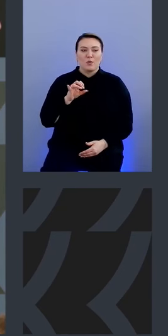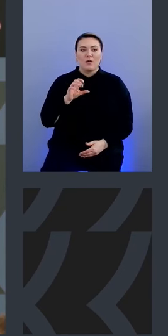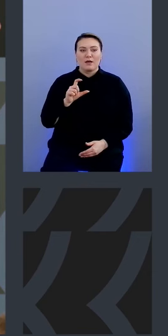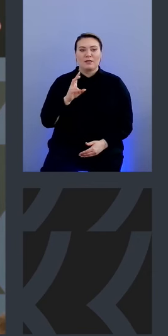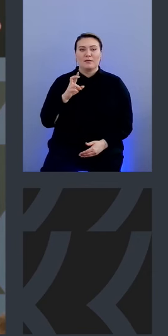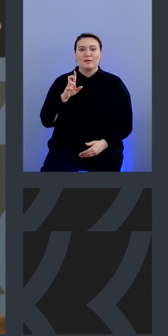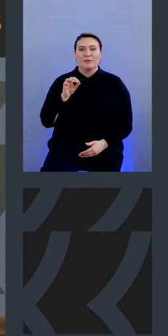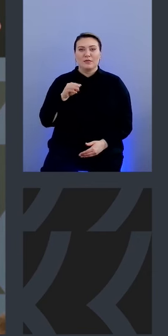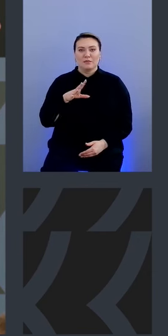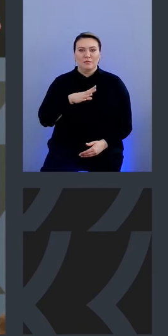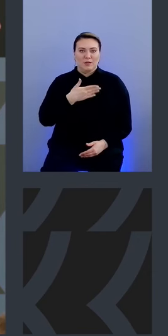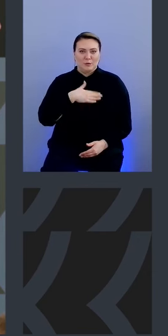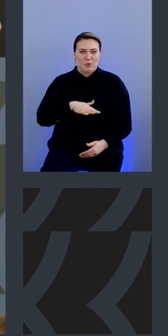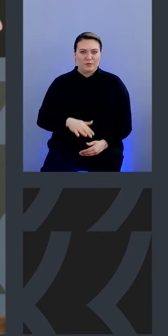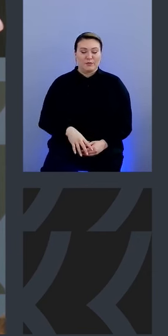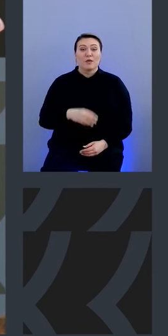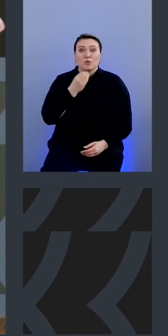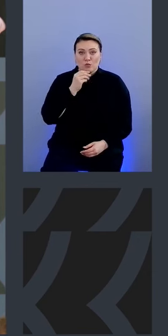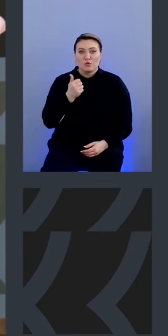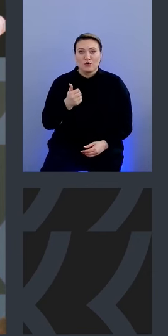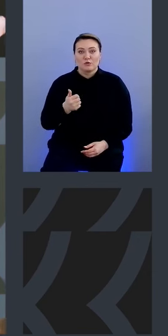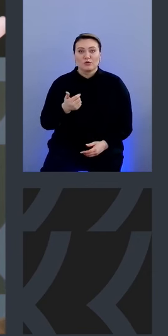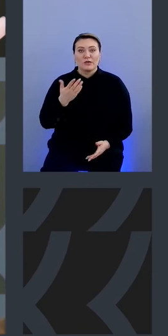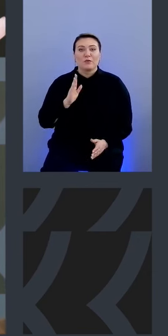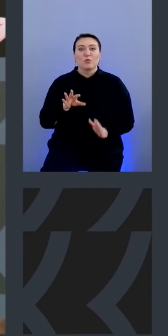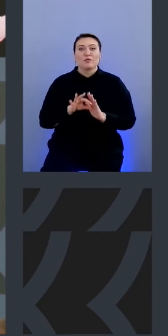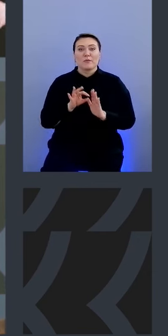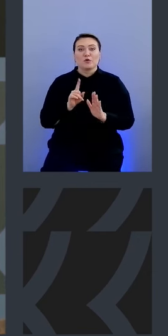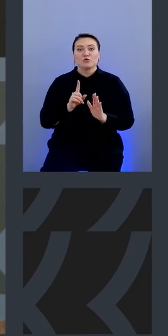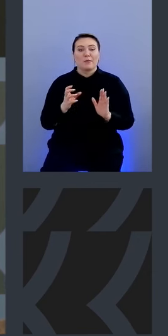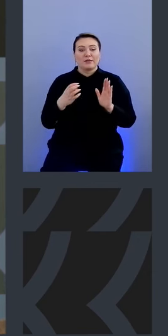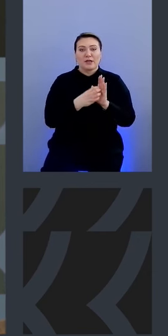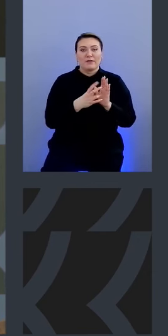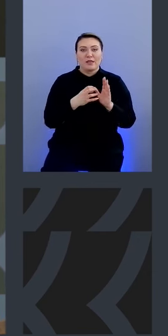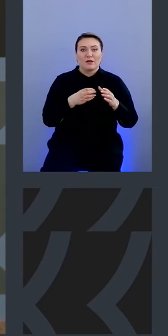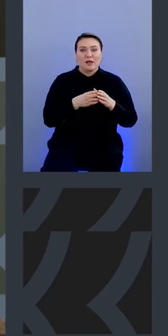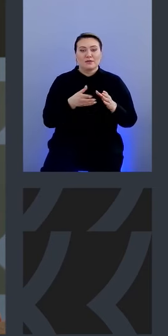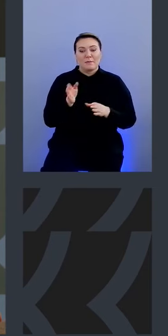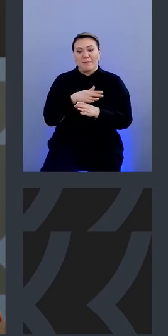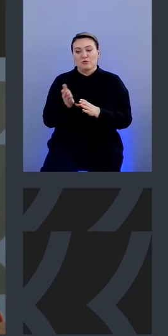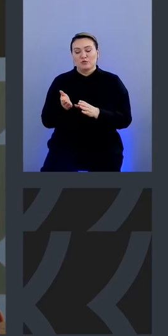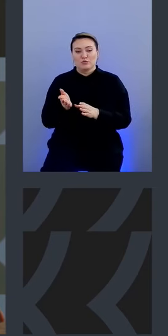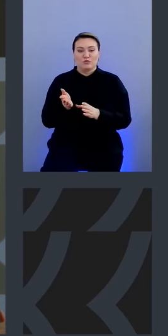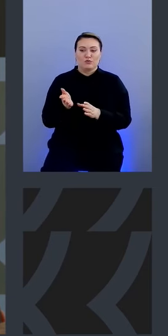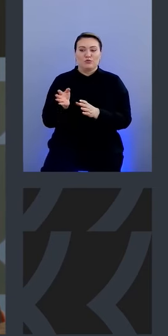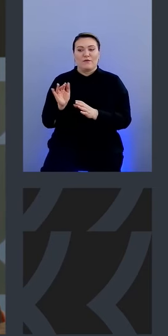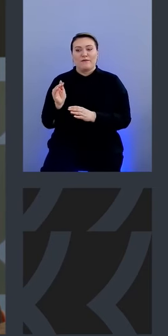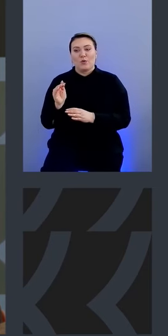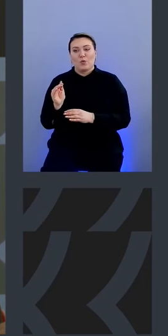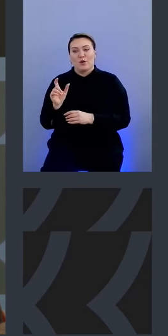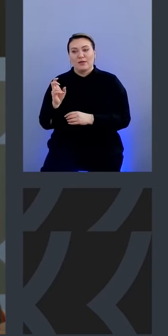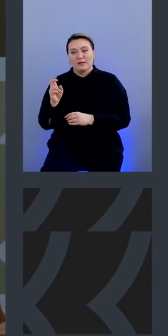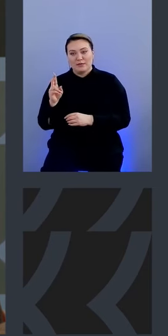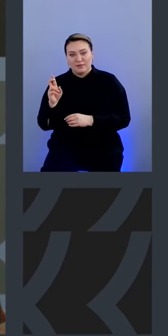могу флюинбит тоже хорошо если вы будете выбирать что поставить на кластер между и вы будете выбирать между флюинд